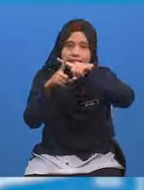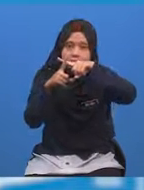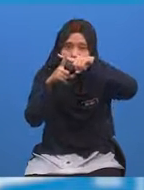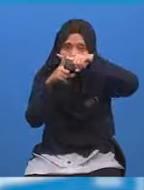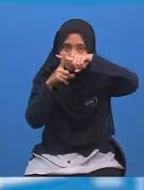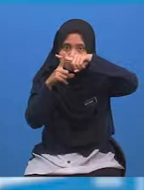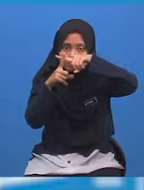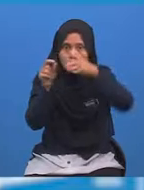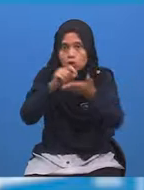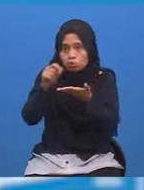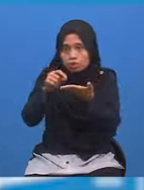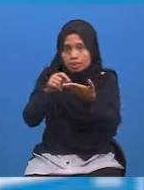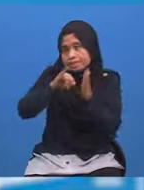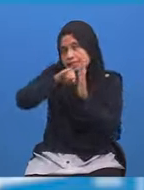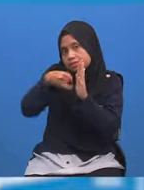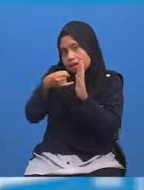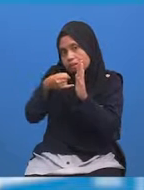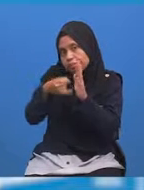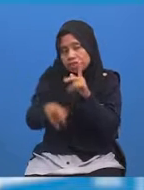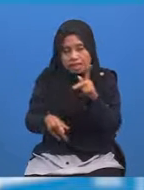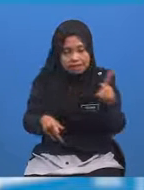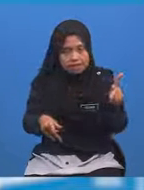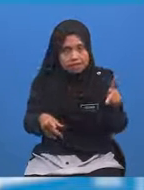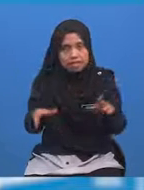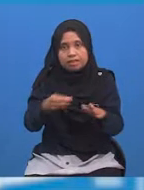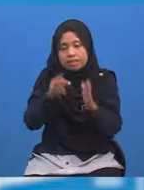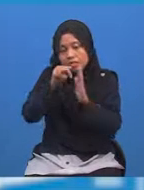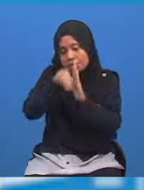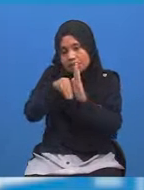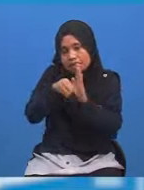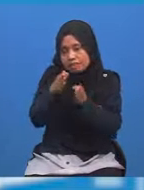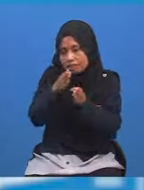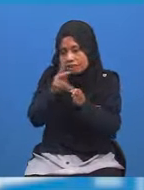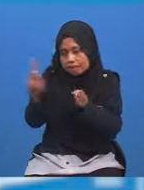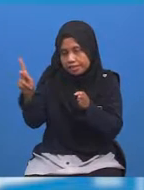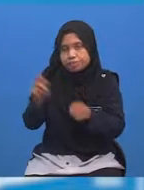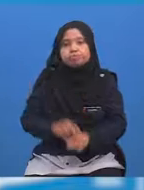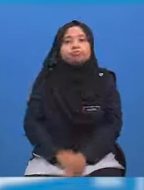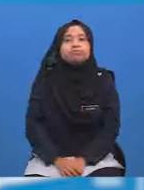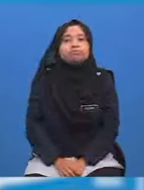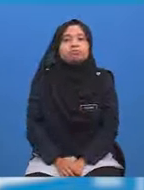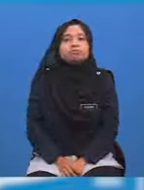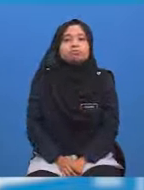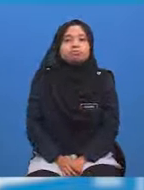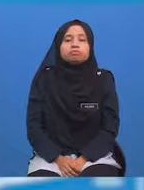Tuliskan jam di bahagian kiri dan minit di bahagian kanan